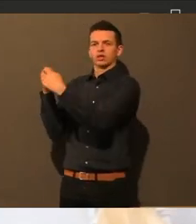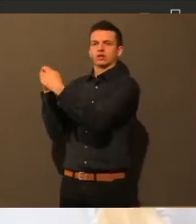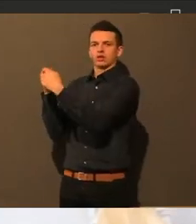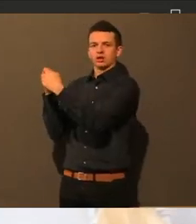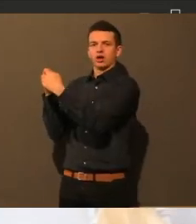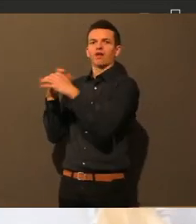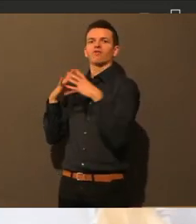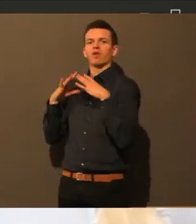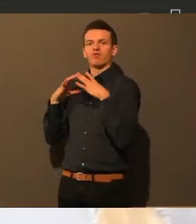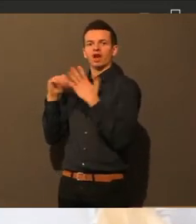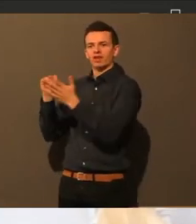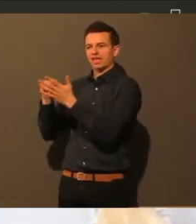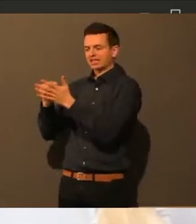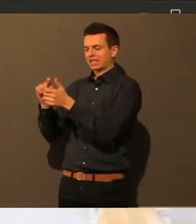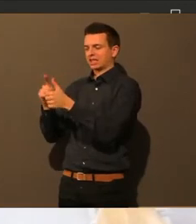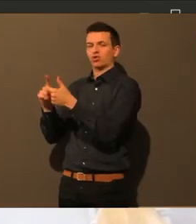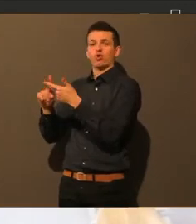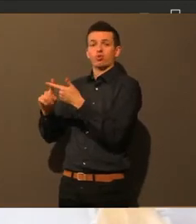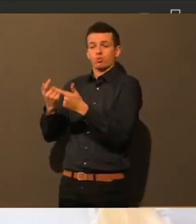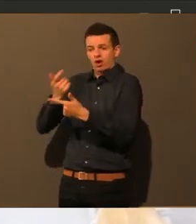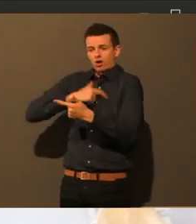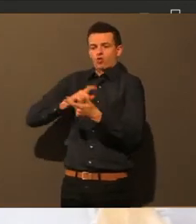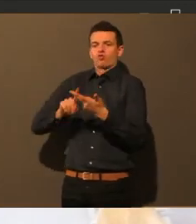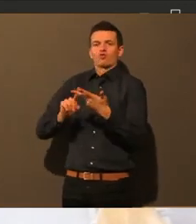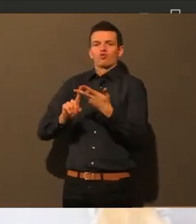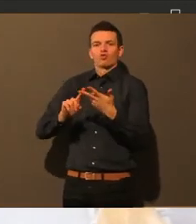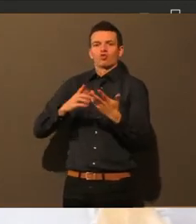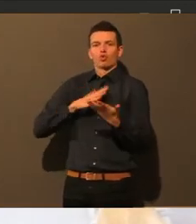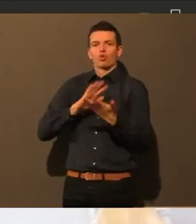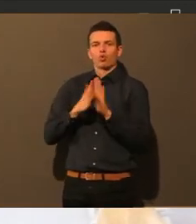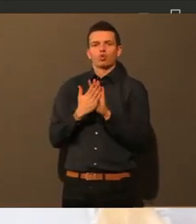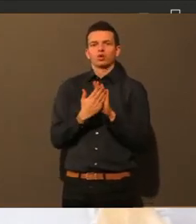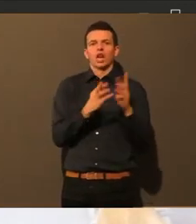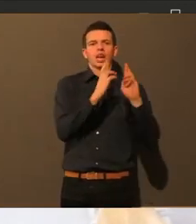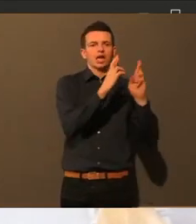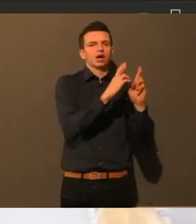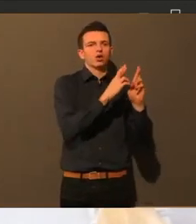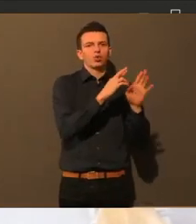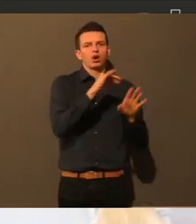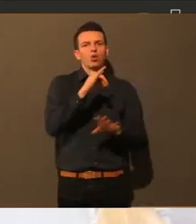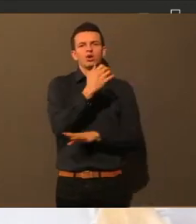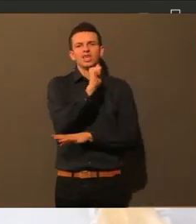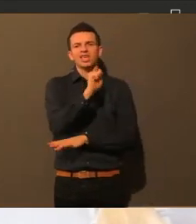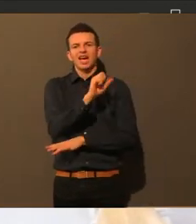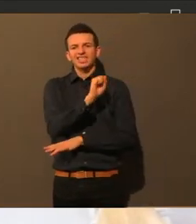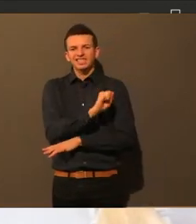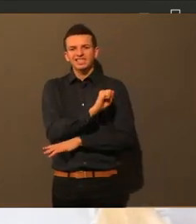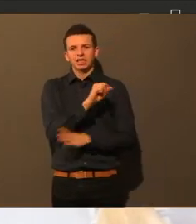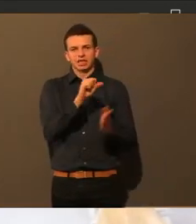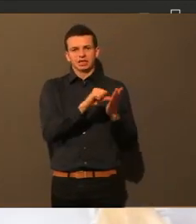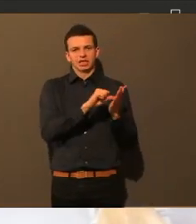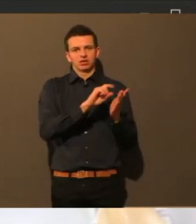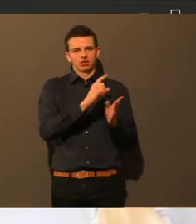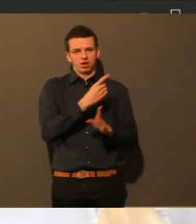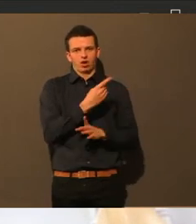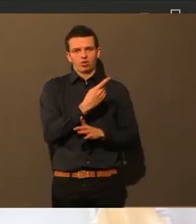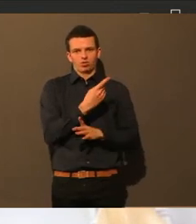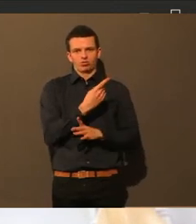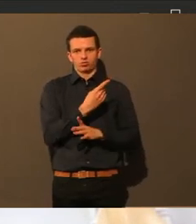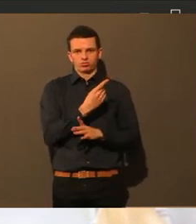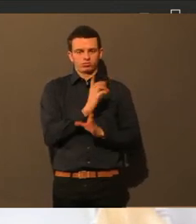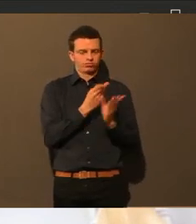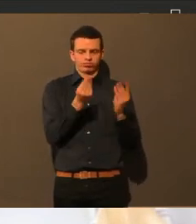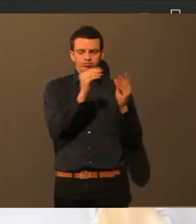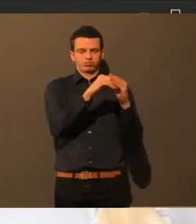Lehrkräfte oder die JAS-Kräfte vor Ort auf jeden Fall auch weiter zur Vermittlung. Das tun sie auch bei einem zweiten Projekt, was